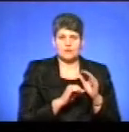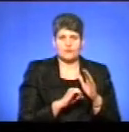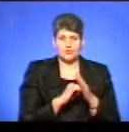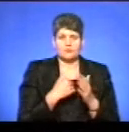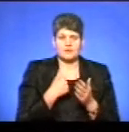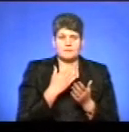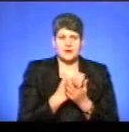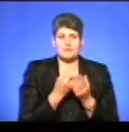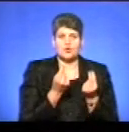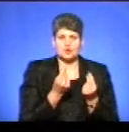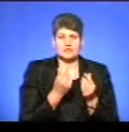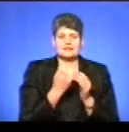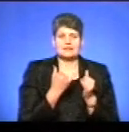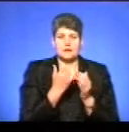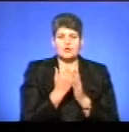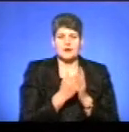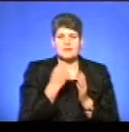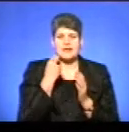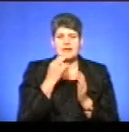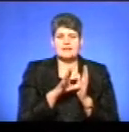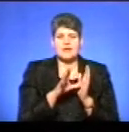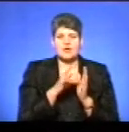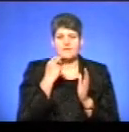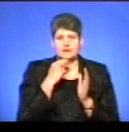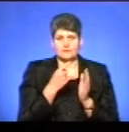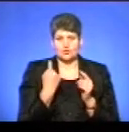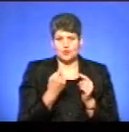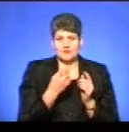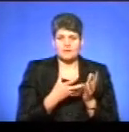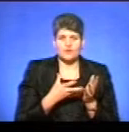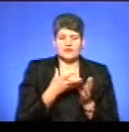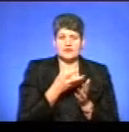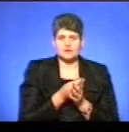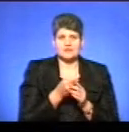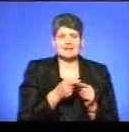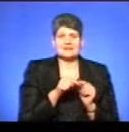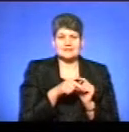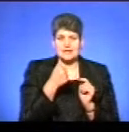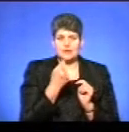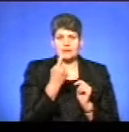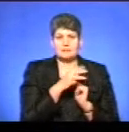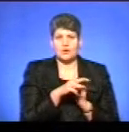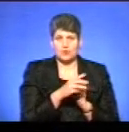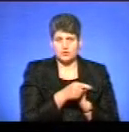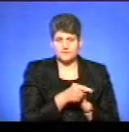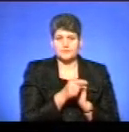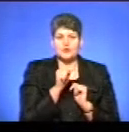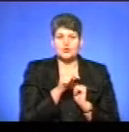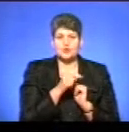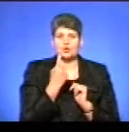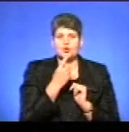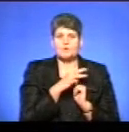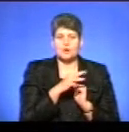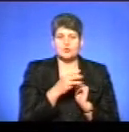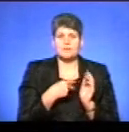маємо гроші для програми енереефективності області, яка профінансована на цей рік 1 мільйон. З цього 1 мільйона